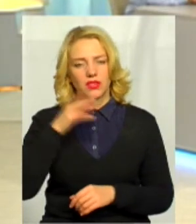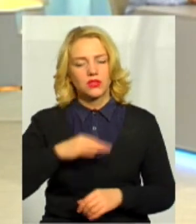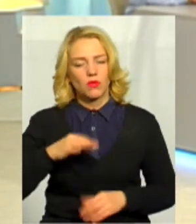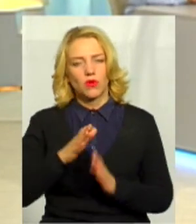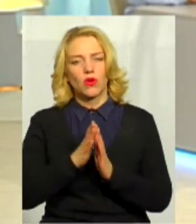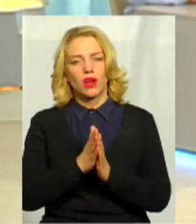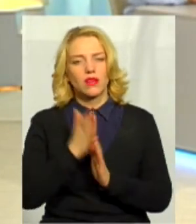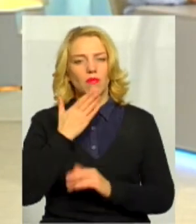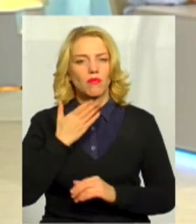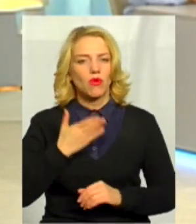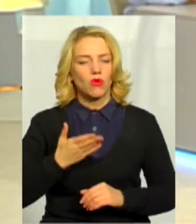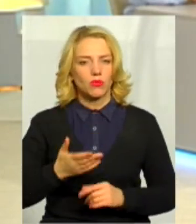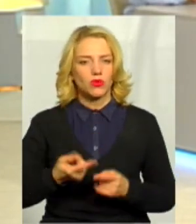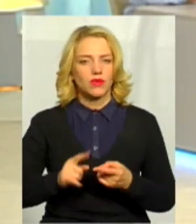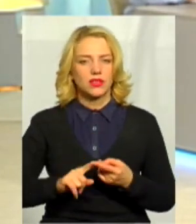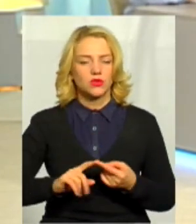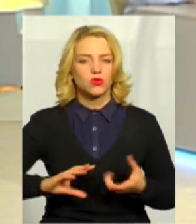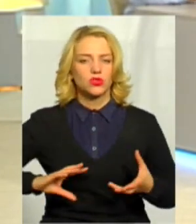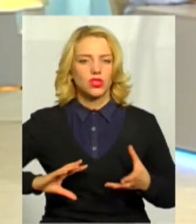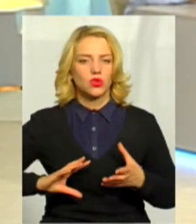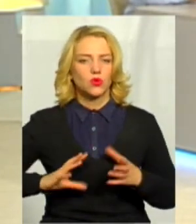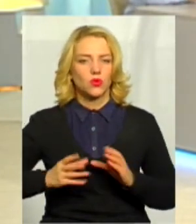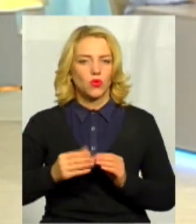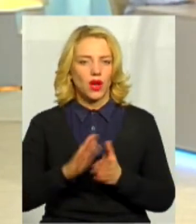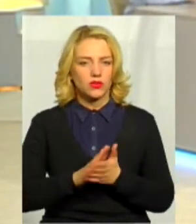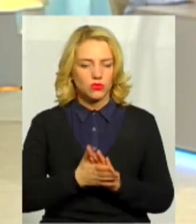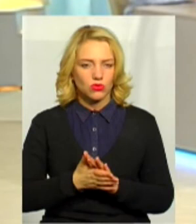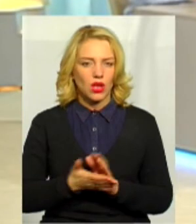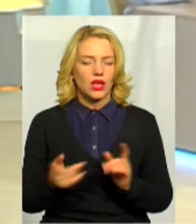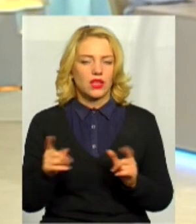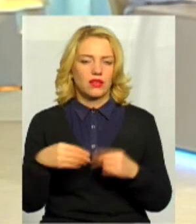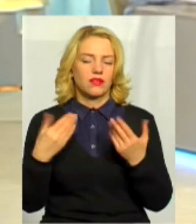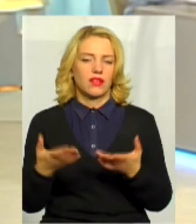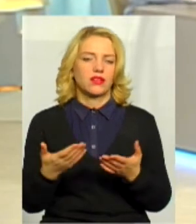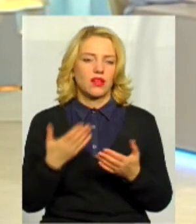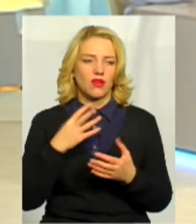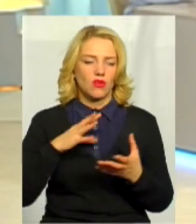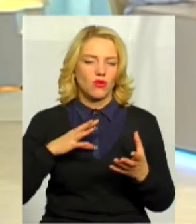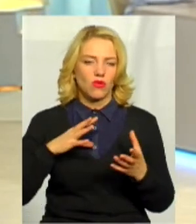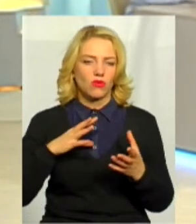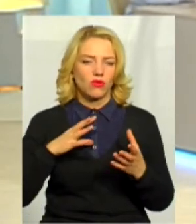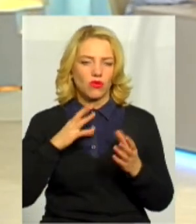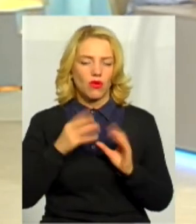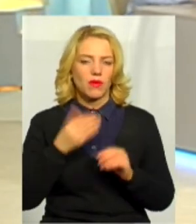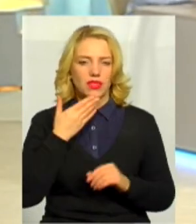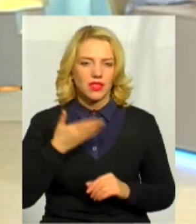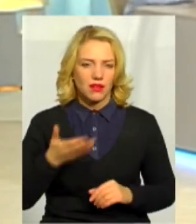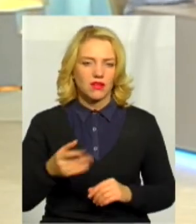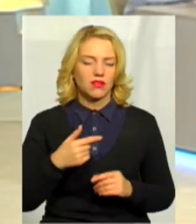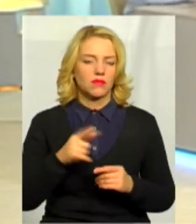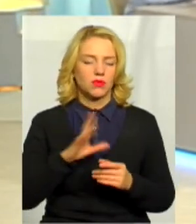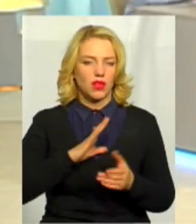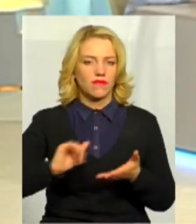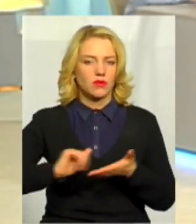прокоментувати цю ситуацію, дати якийсь коментар, але отримали відмову, тому звертаюся до вас.